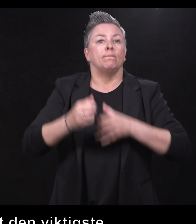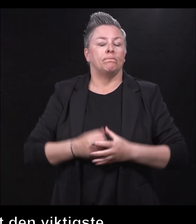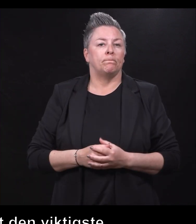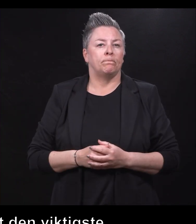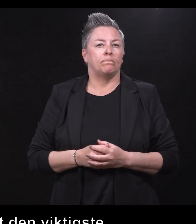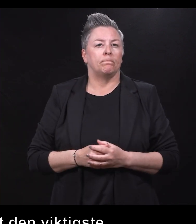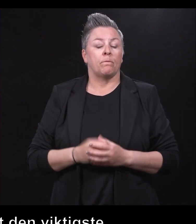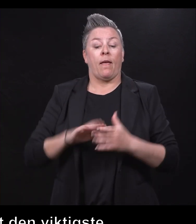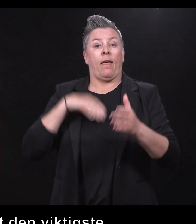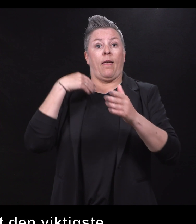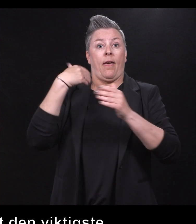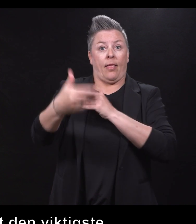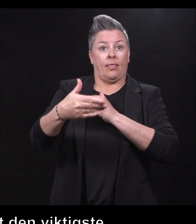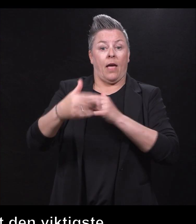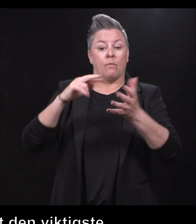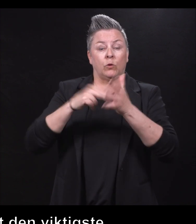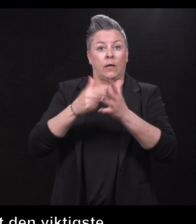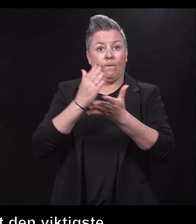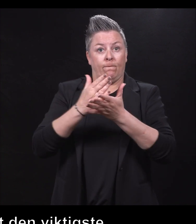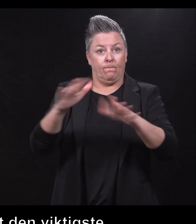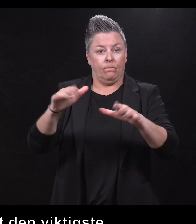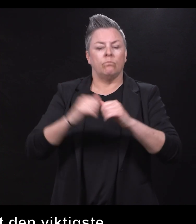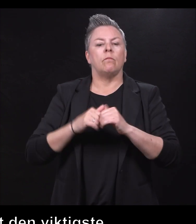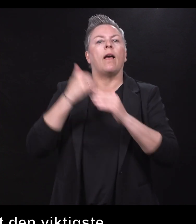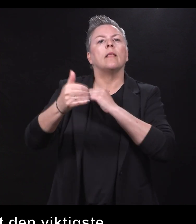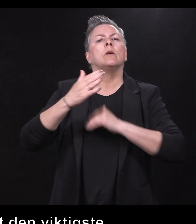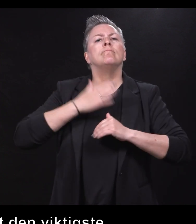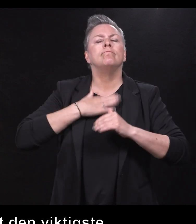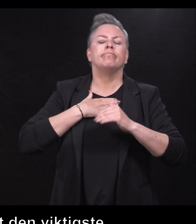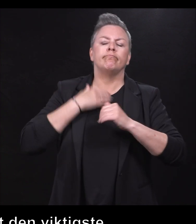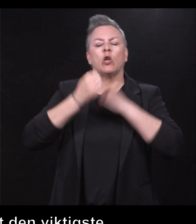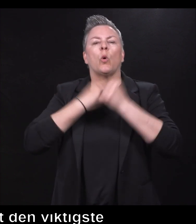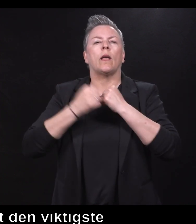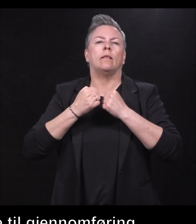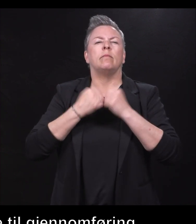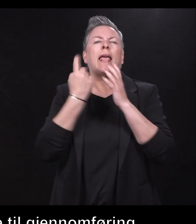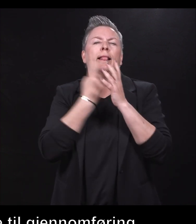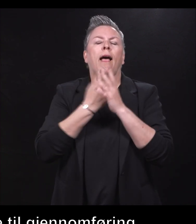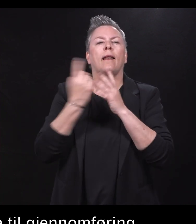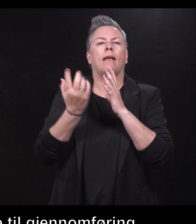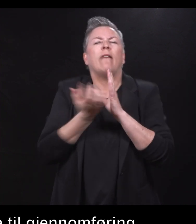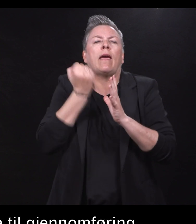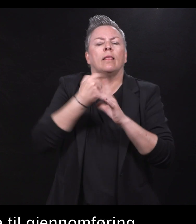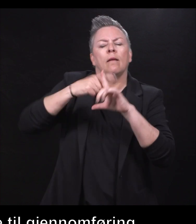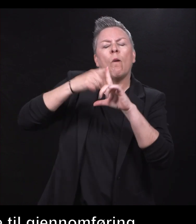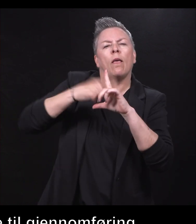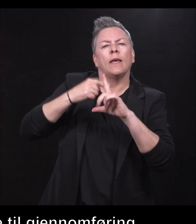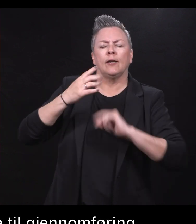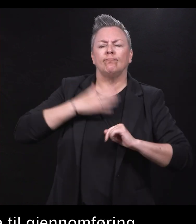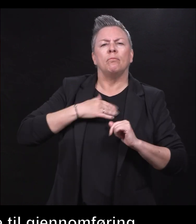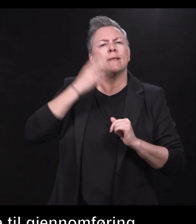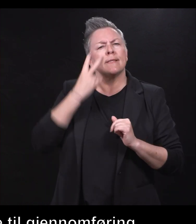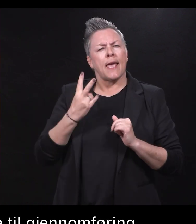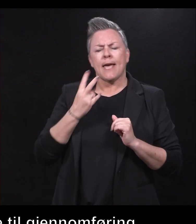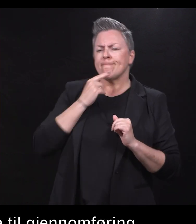Etter dette prosjektet ble gjennomført, så ønsket vi å gjøre en intern effektmåling for å finne ut av hvordan